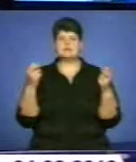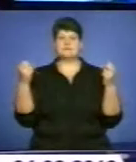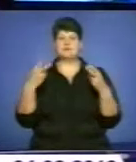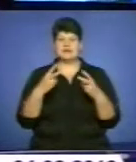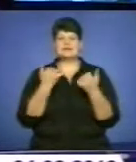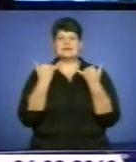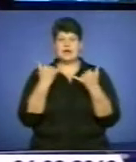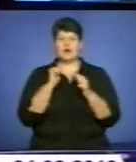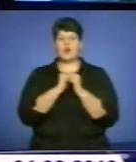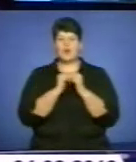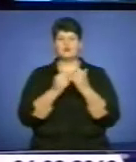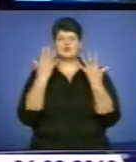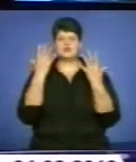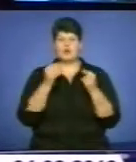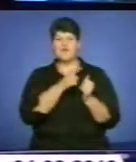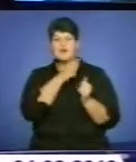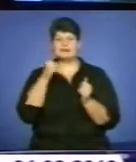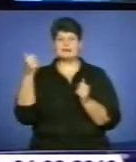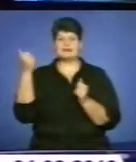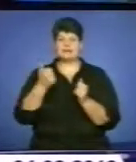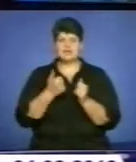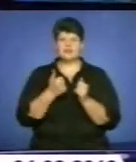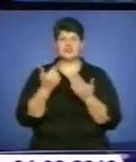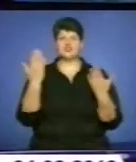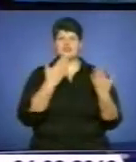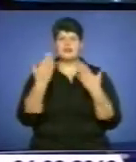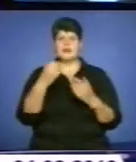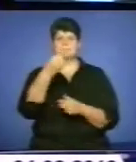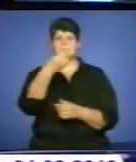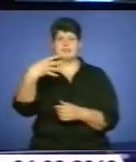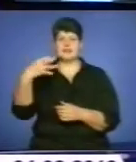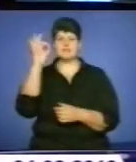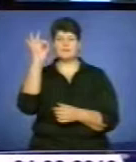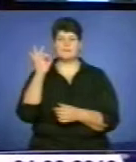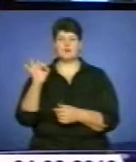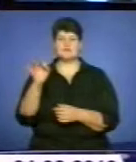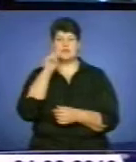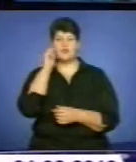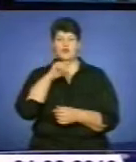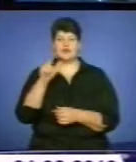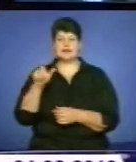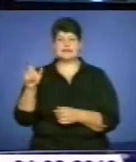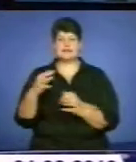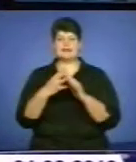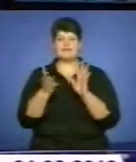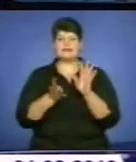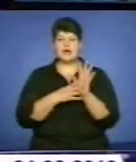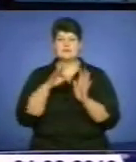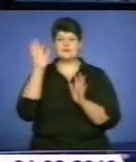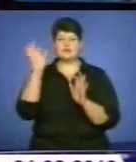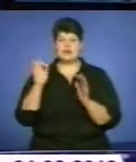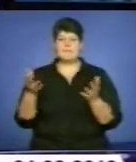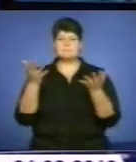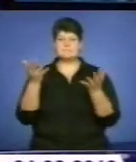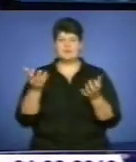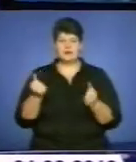щодня чи майже увесь тиждень читає трохи більше 15% українців. 19% беруть до рук книгу